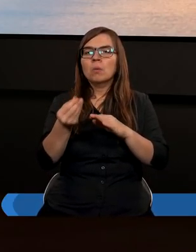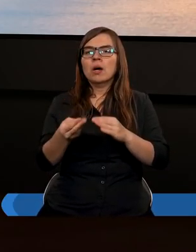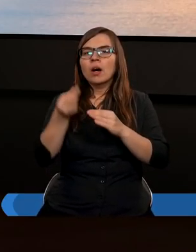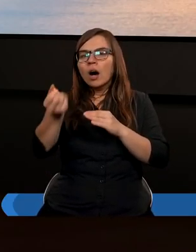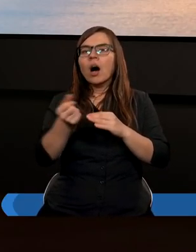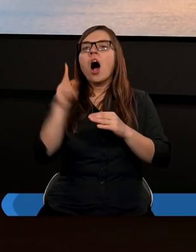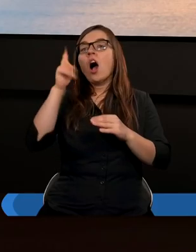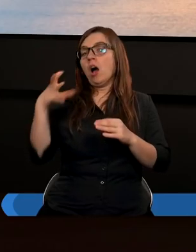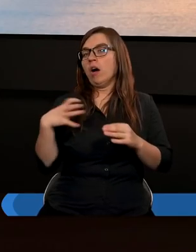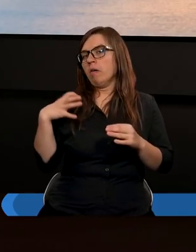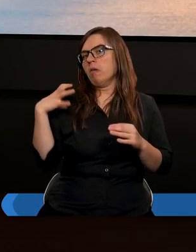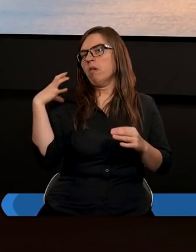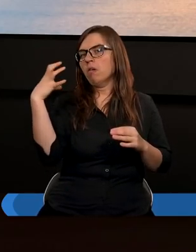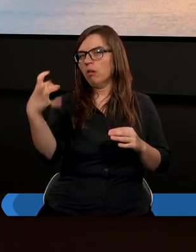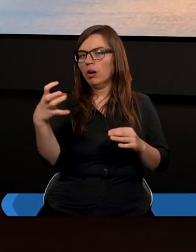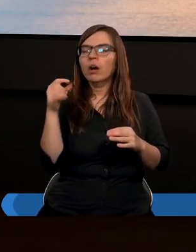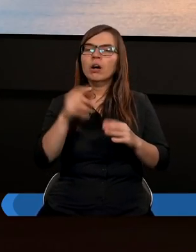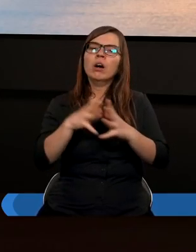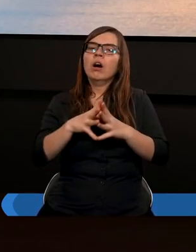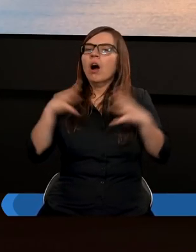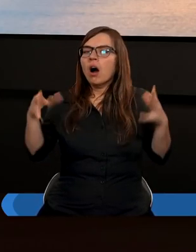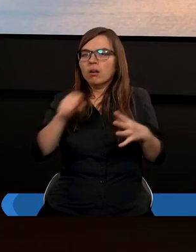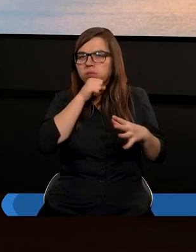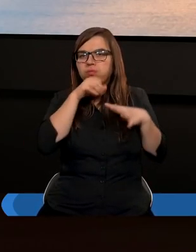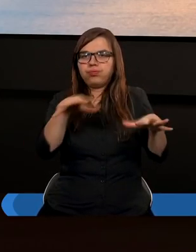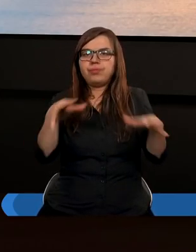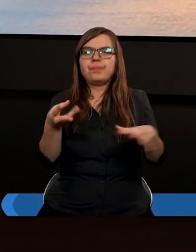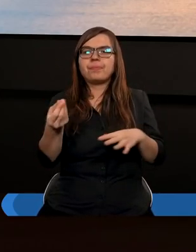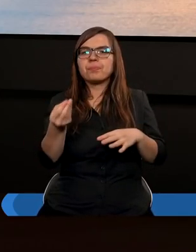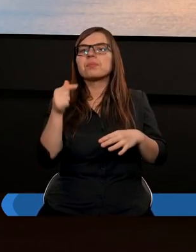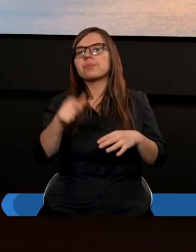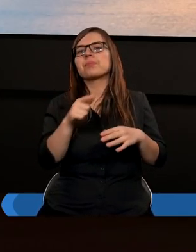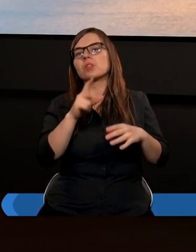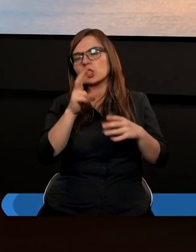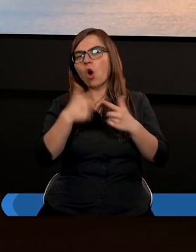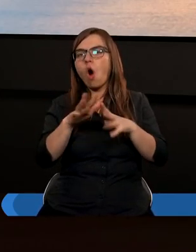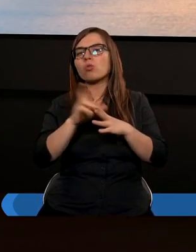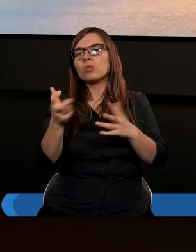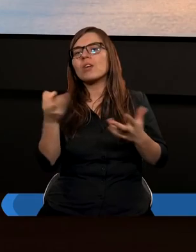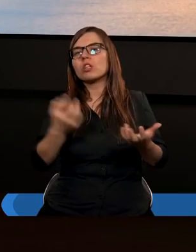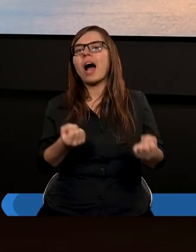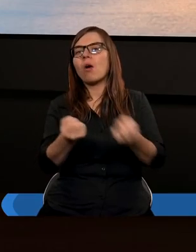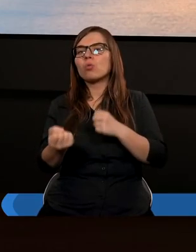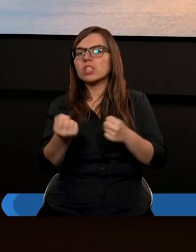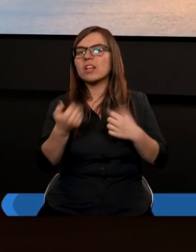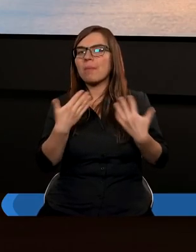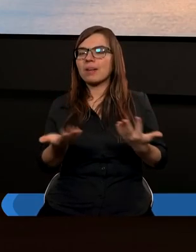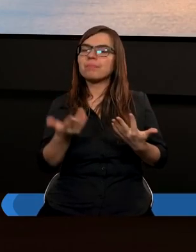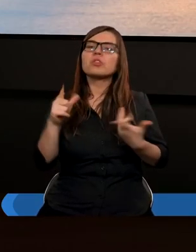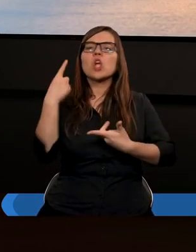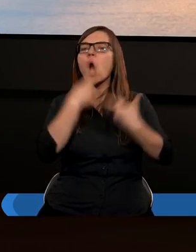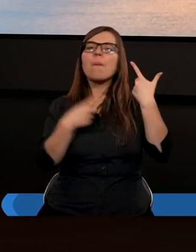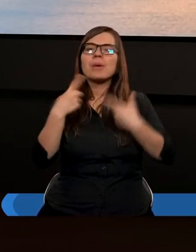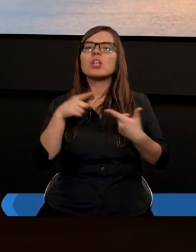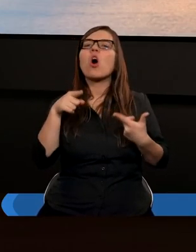Ktoś jest bogatszy, no to większą sumę, no bo kościół trzeba z czegoś utrzymać. Co